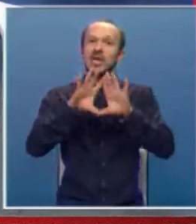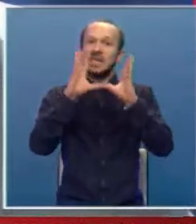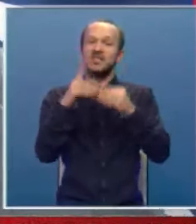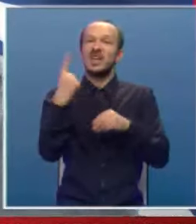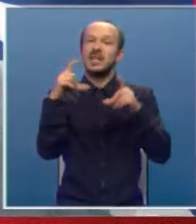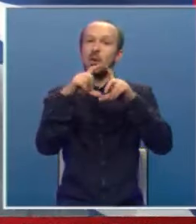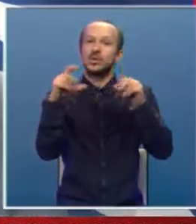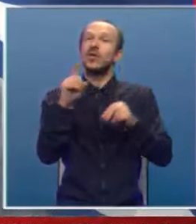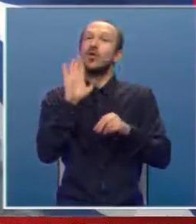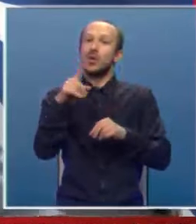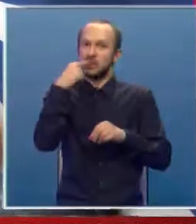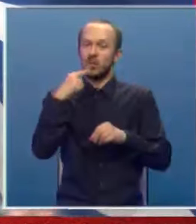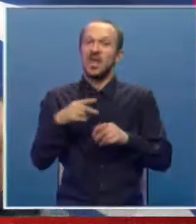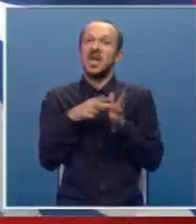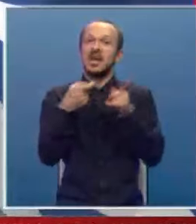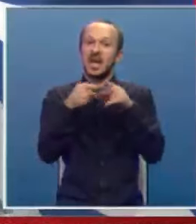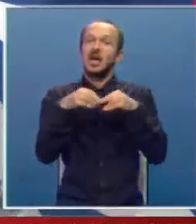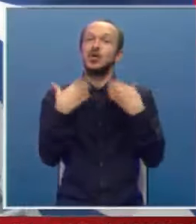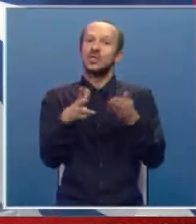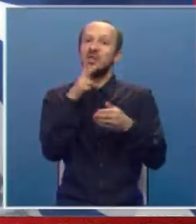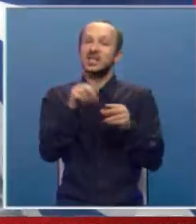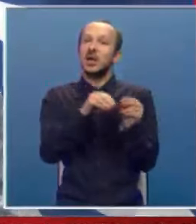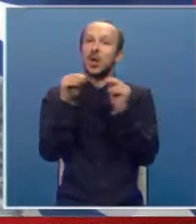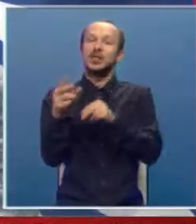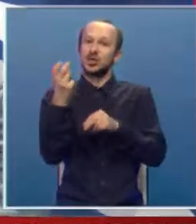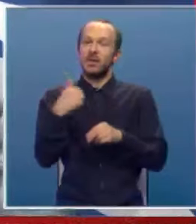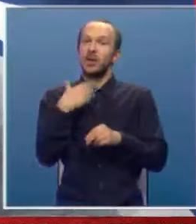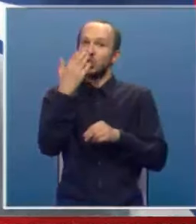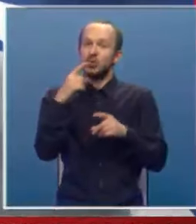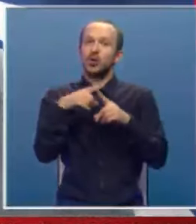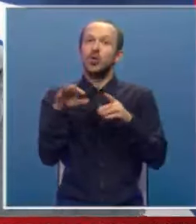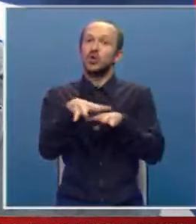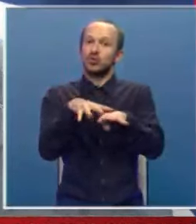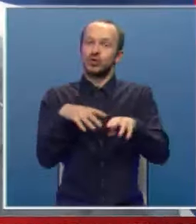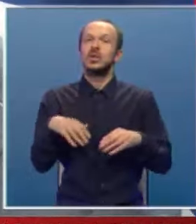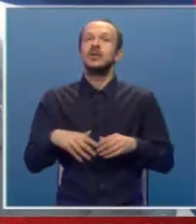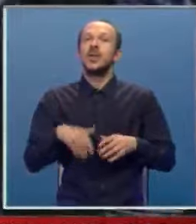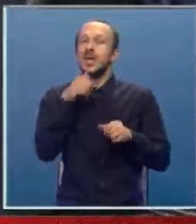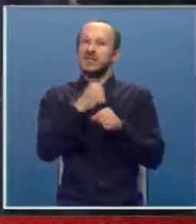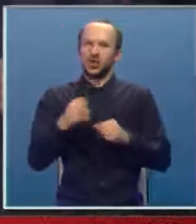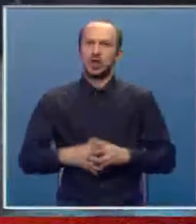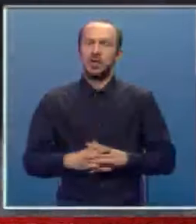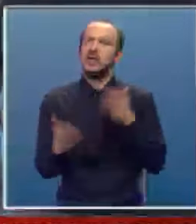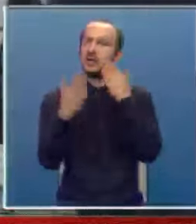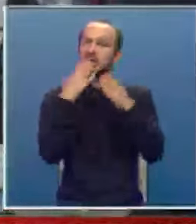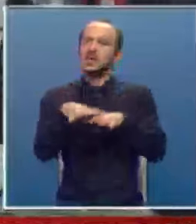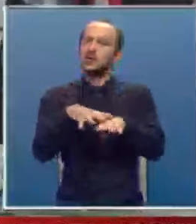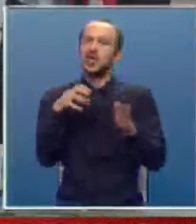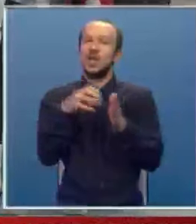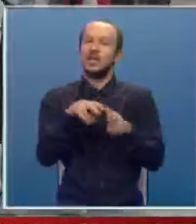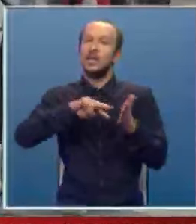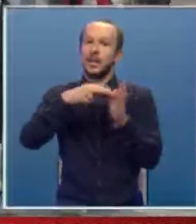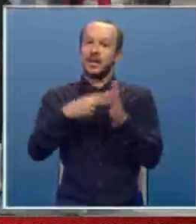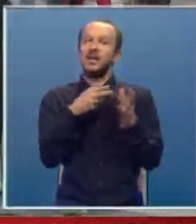ustanova u koju vam spominje. Neka dostavi zahtjev za relokaciju sredstava, mi ćemo to na Skupštinu četvrtak izvršiti. Sjednica Skupštine grada